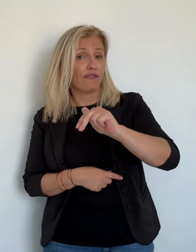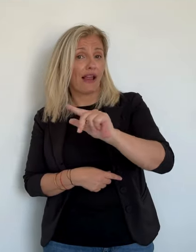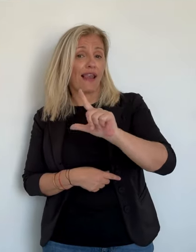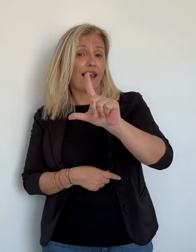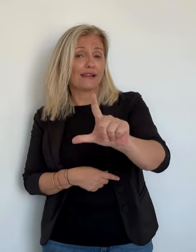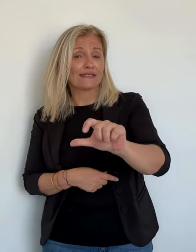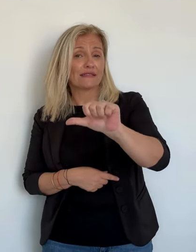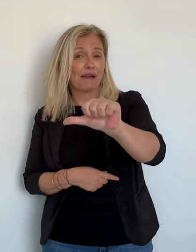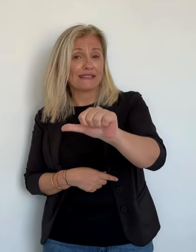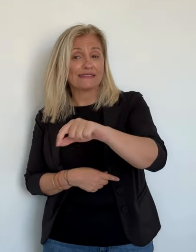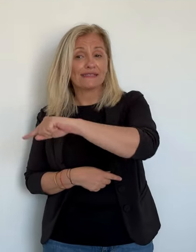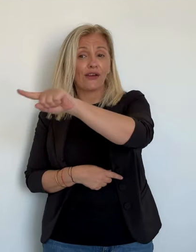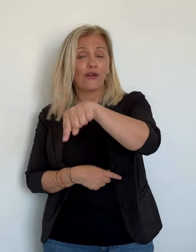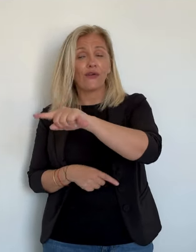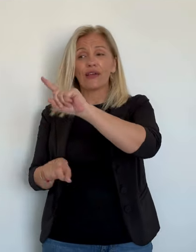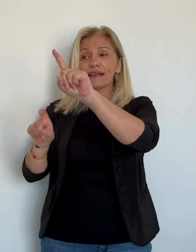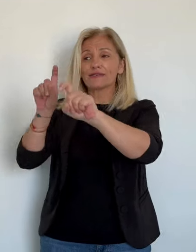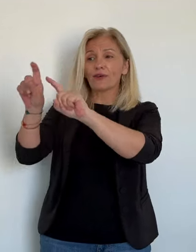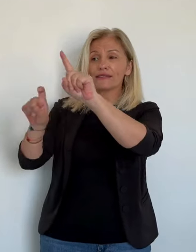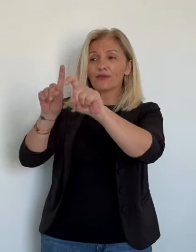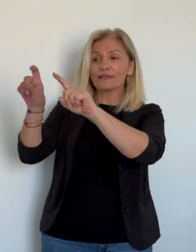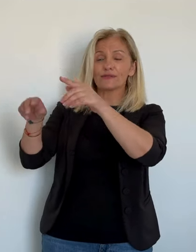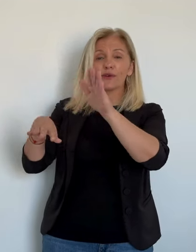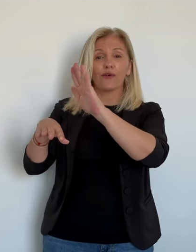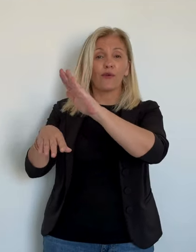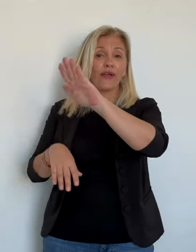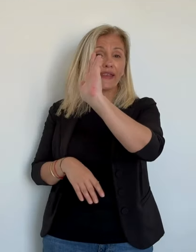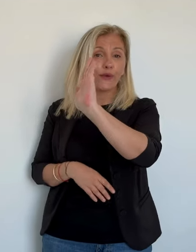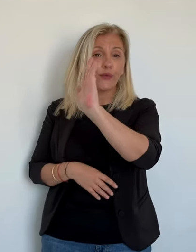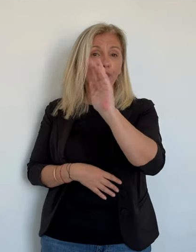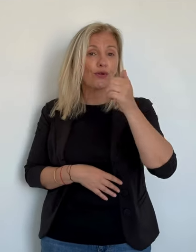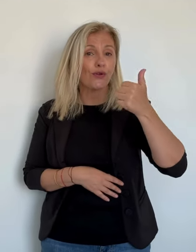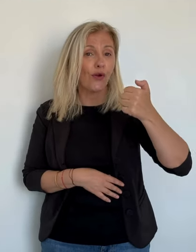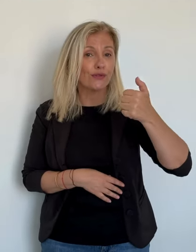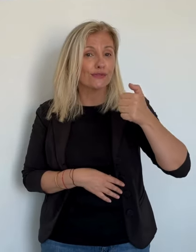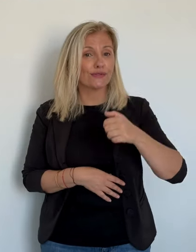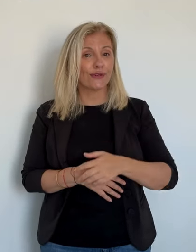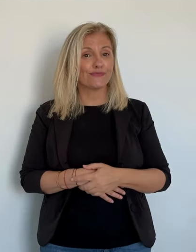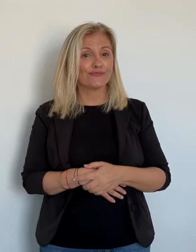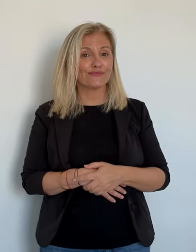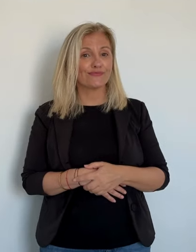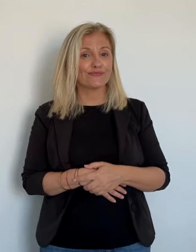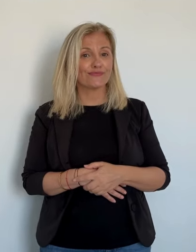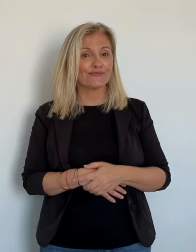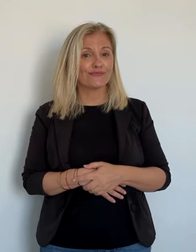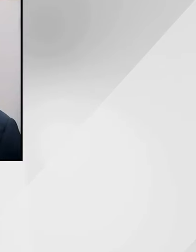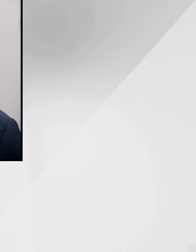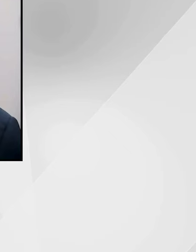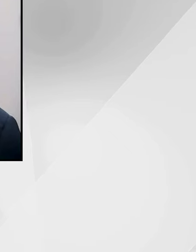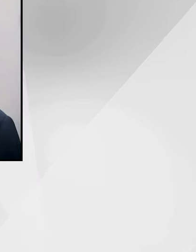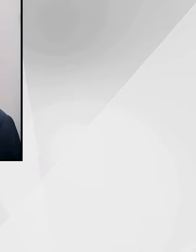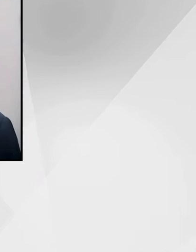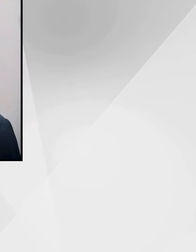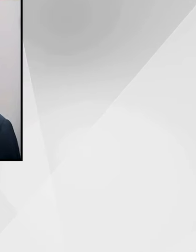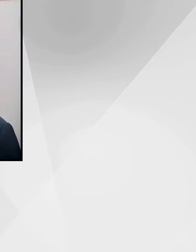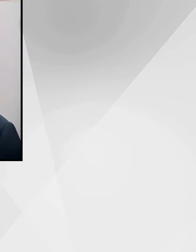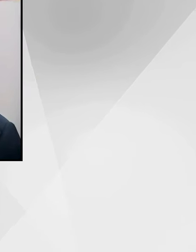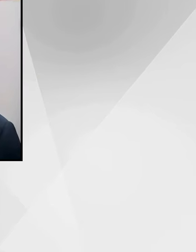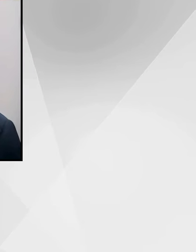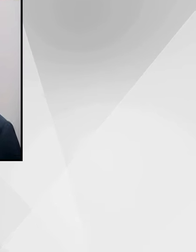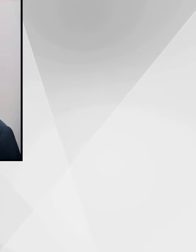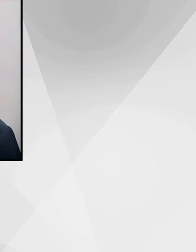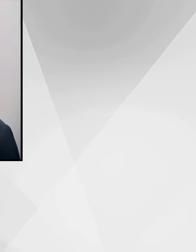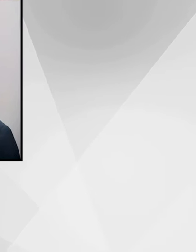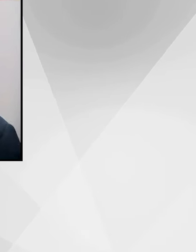croire. Forcément, la foi, l'optimisme, la volonté de réussir et puis la conviction qu